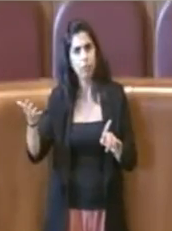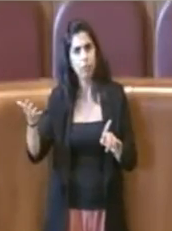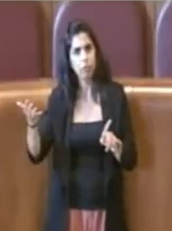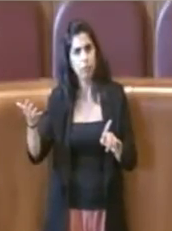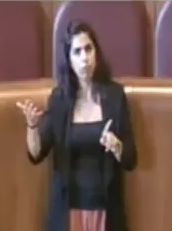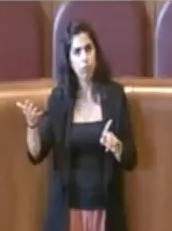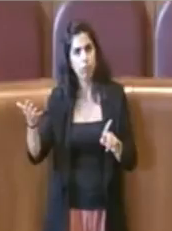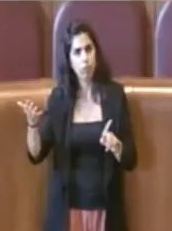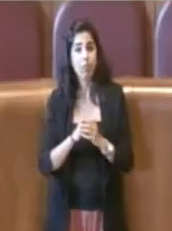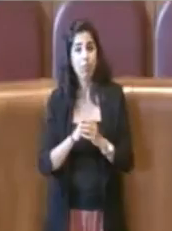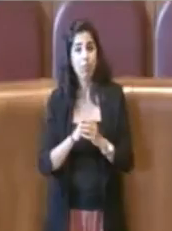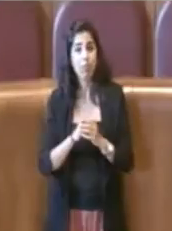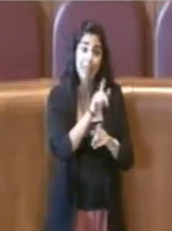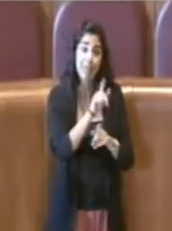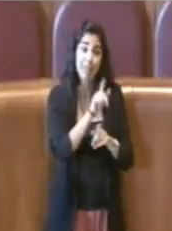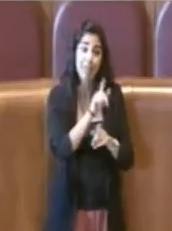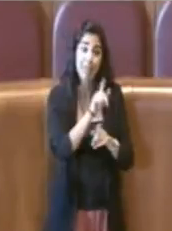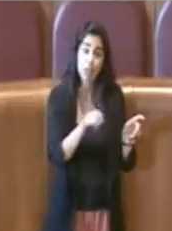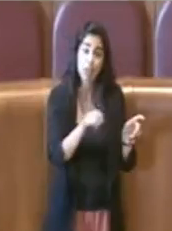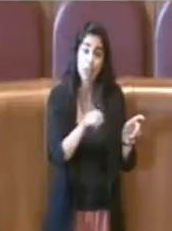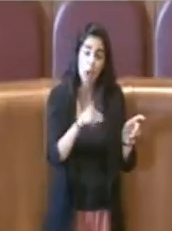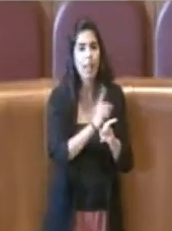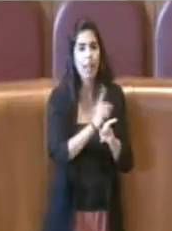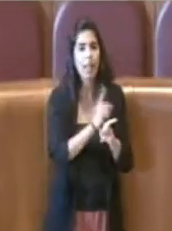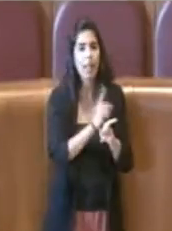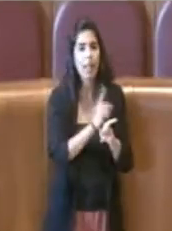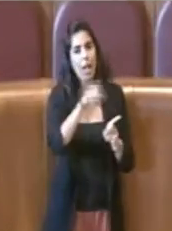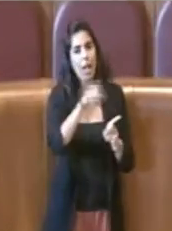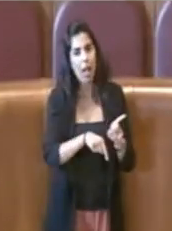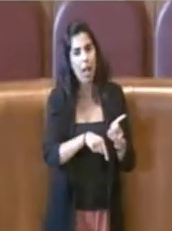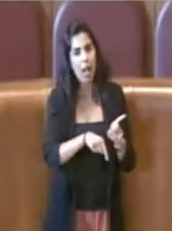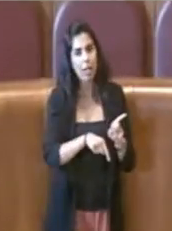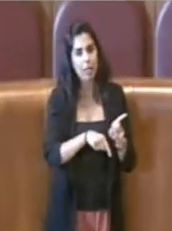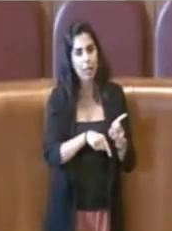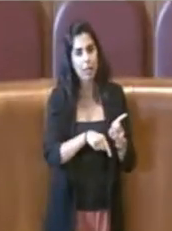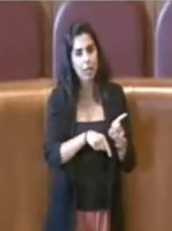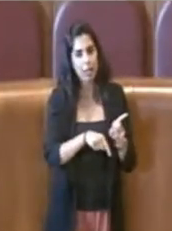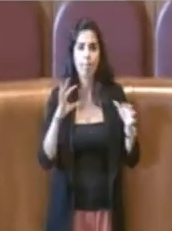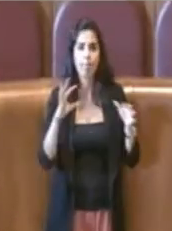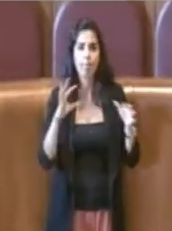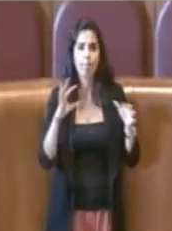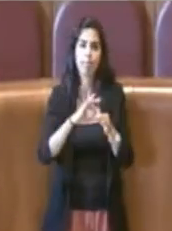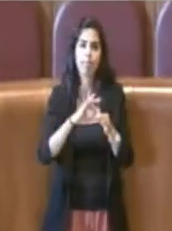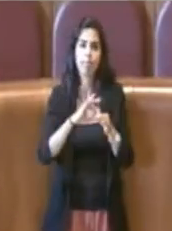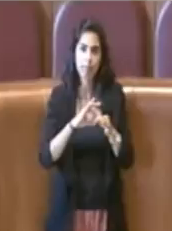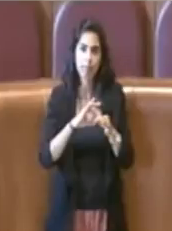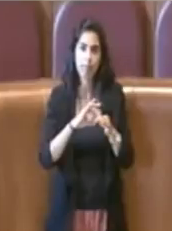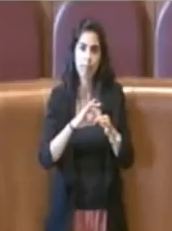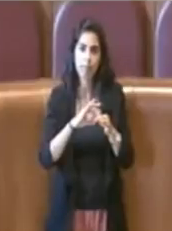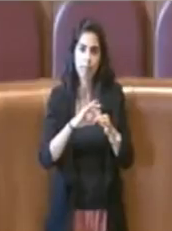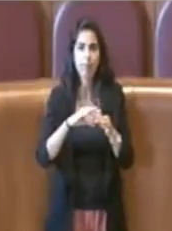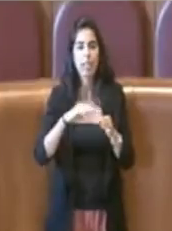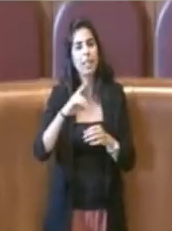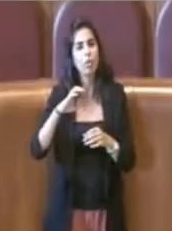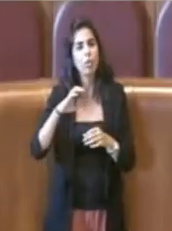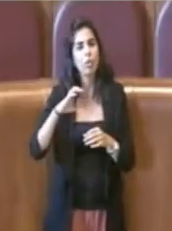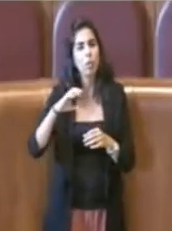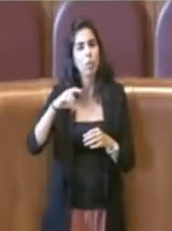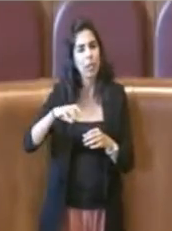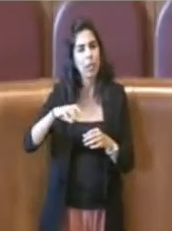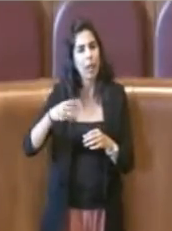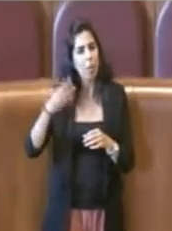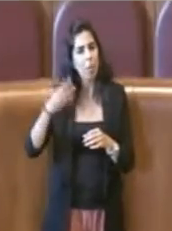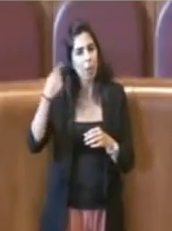devono anche rispondere a un dettato superiore che è quello del richiamato di CPM a cui ho